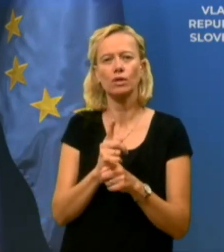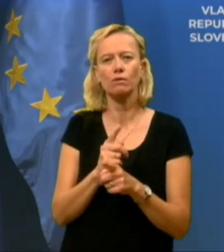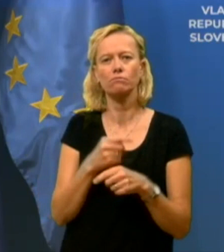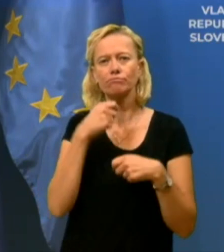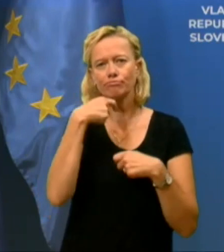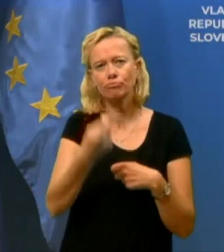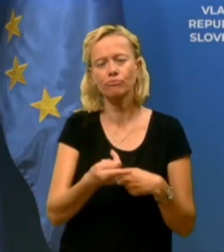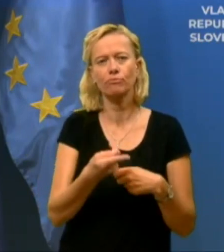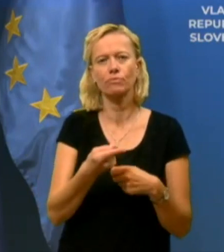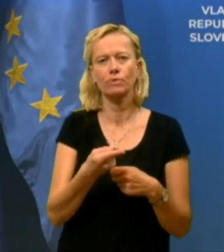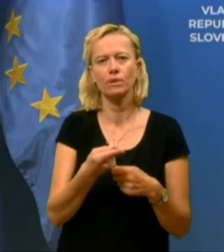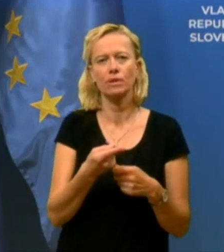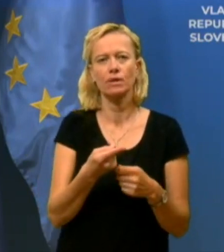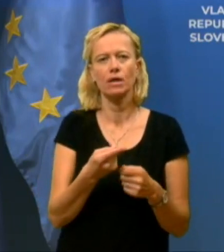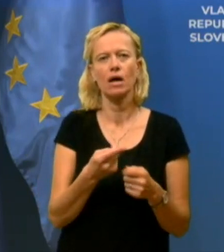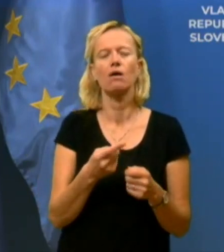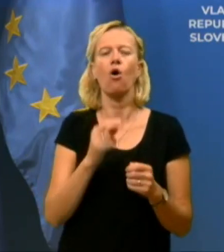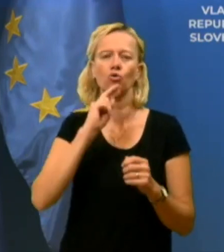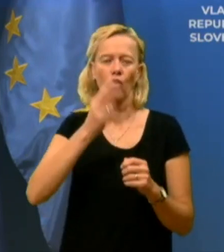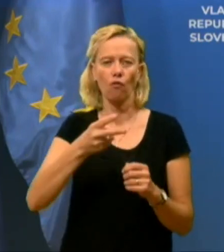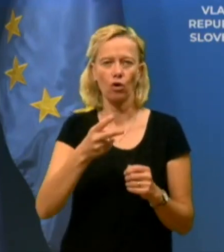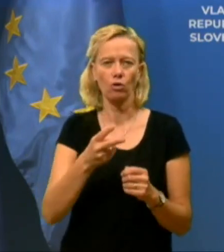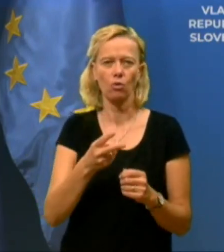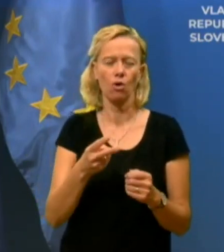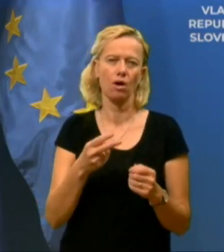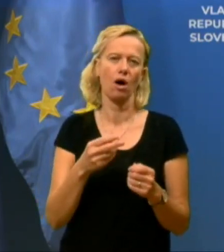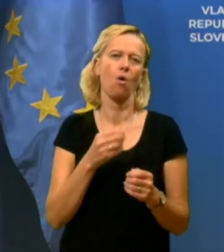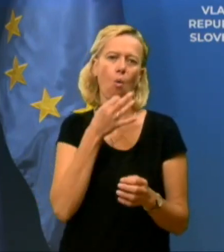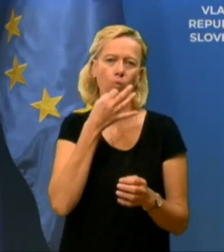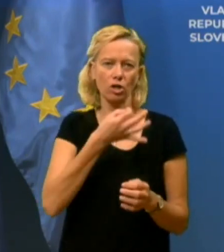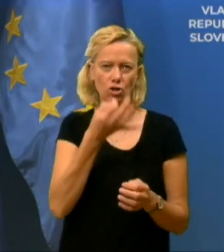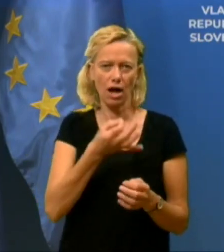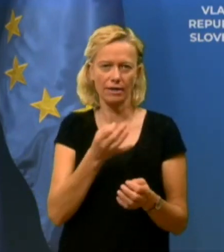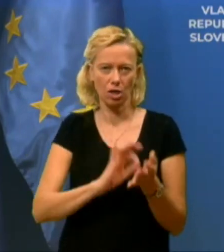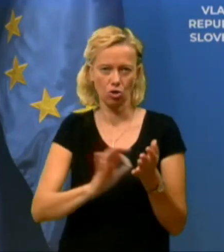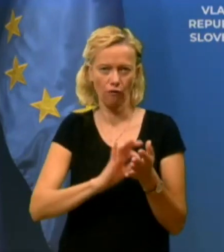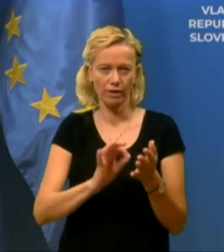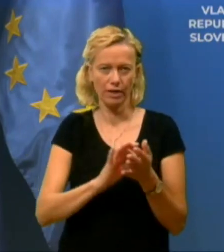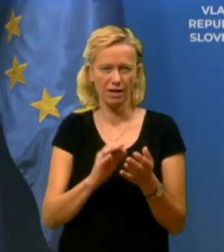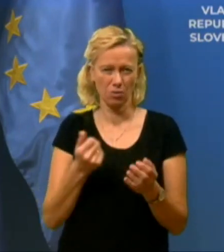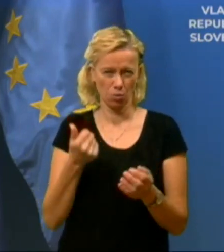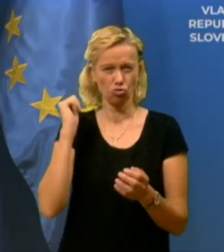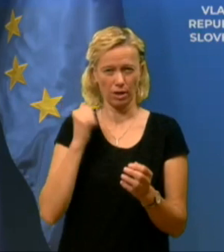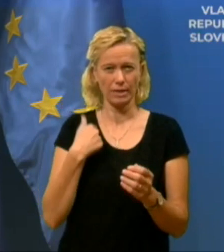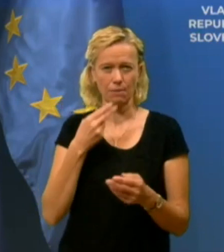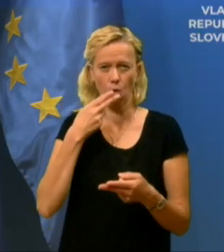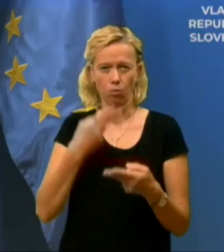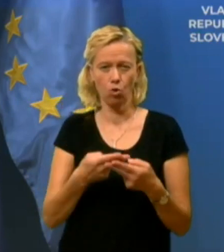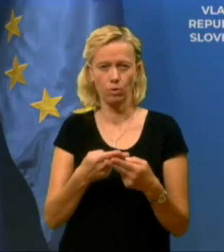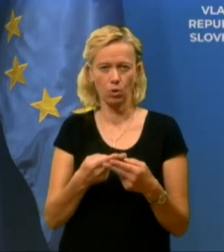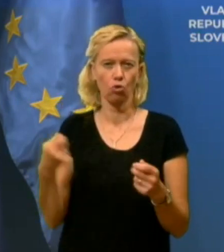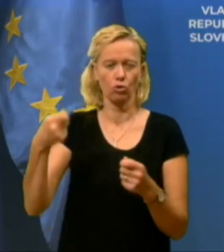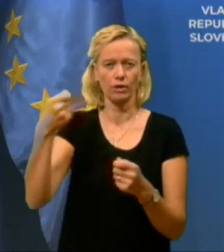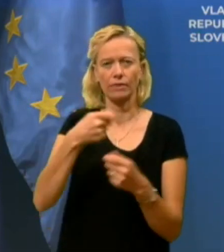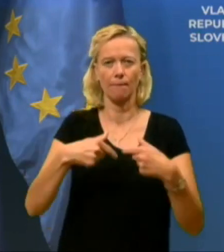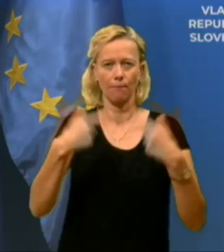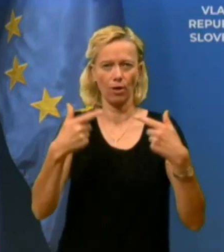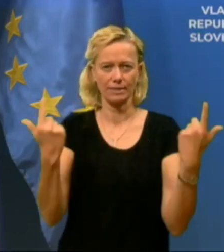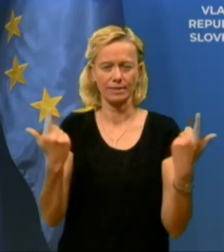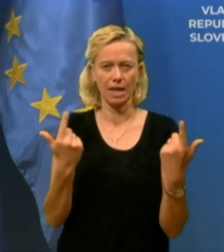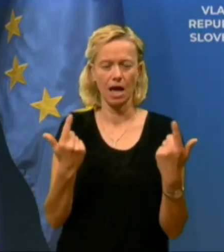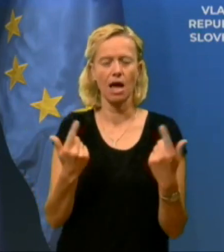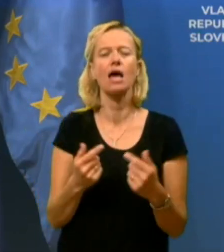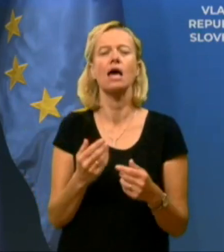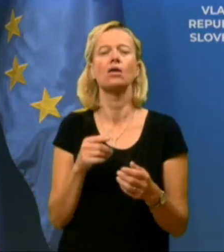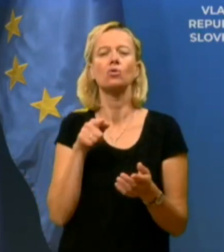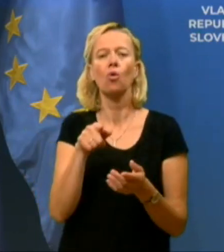zastavljena dodatna vprašanja novinarjev, za katera sem na včerajšnji novinarski konferenciji obljubil dodatna pojasnila. Gre za